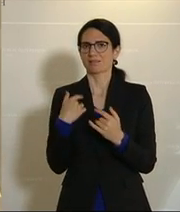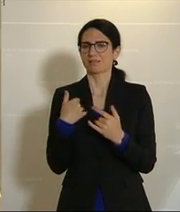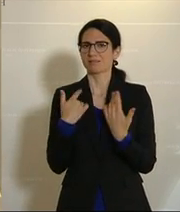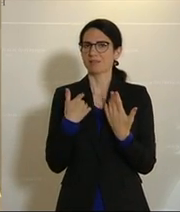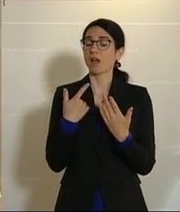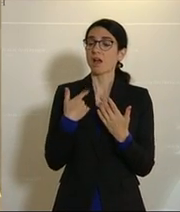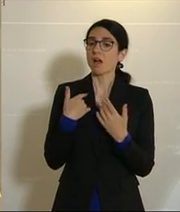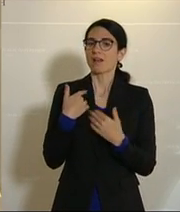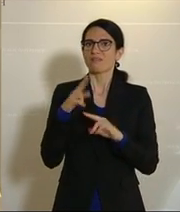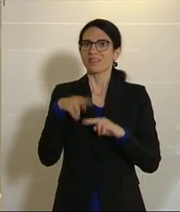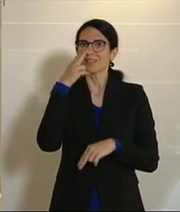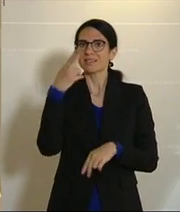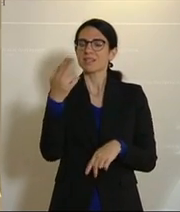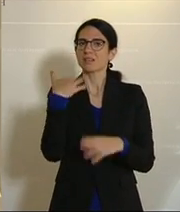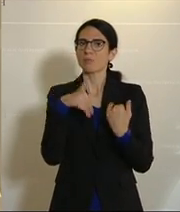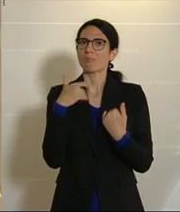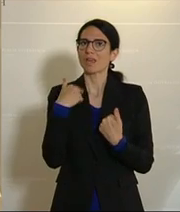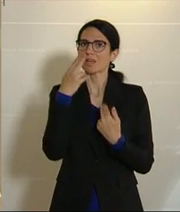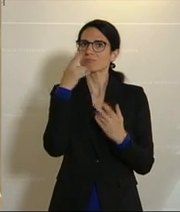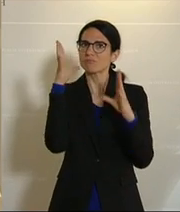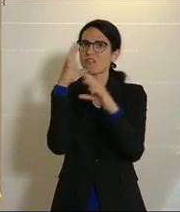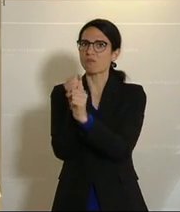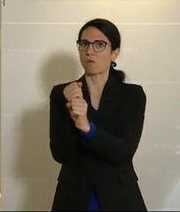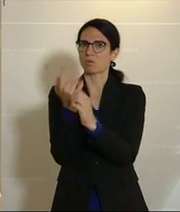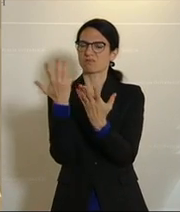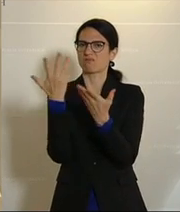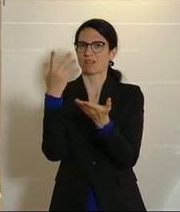Blick zu schärfen, was denn die dringendsten Maßnahmen sind.